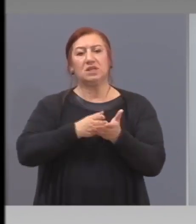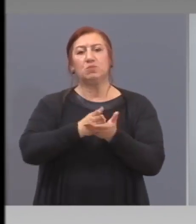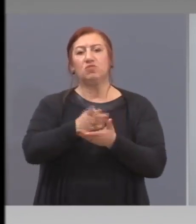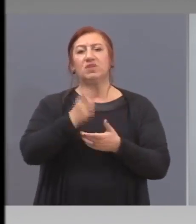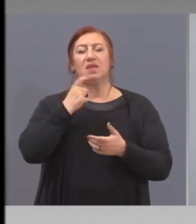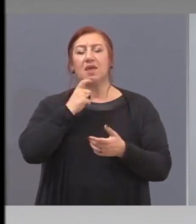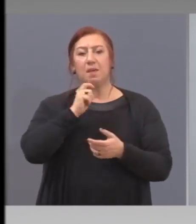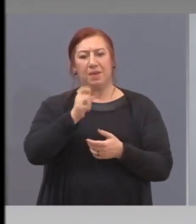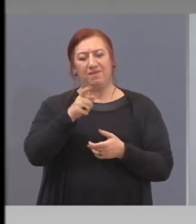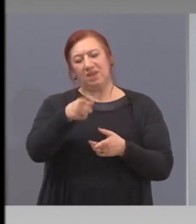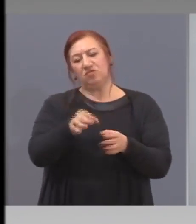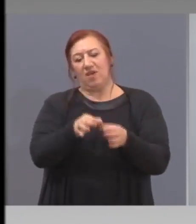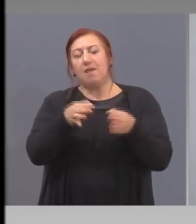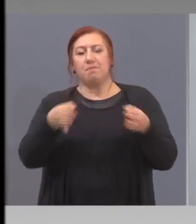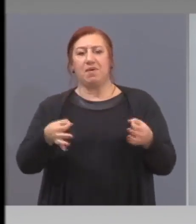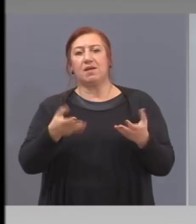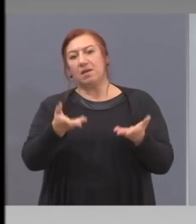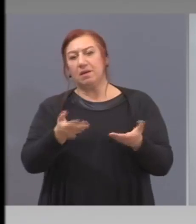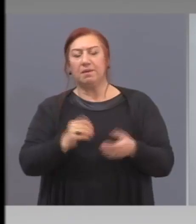мярка.